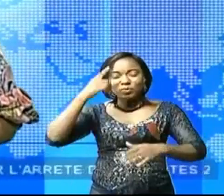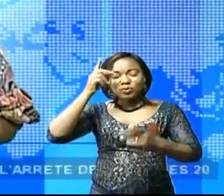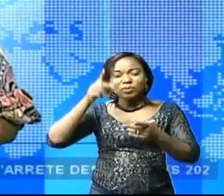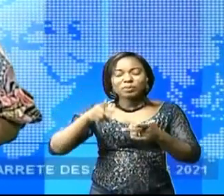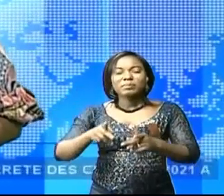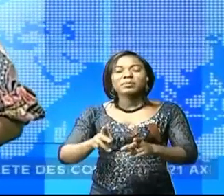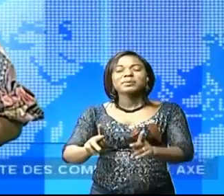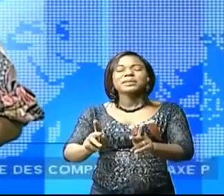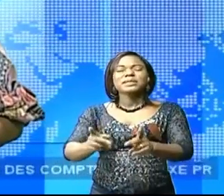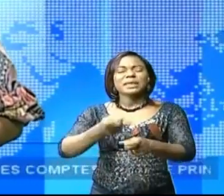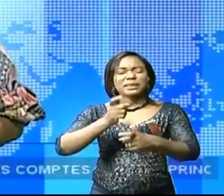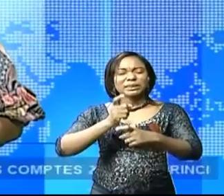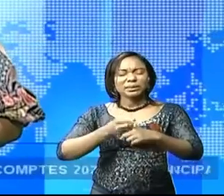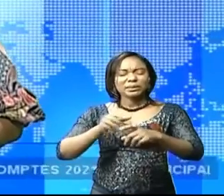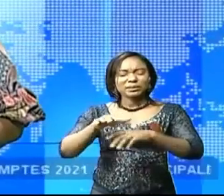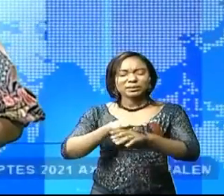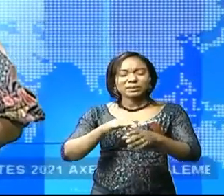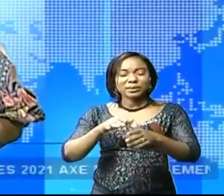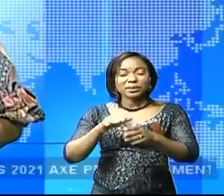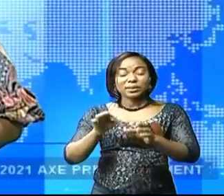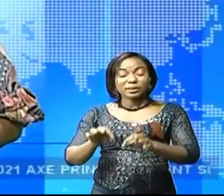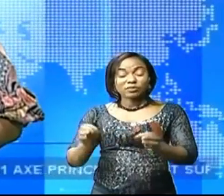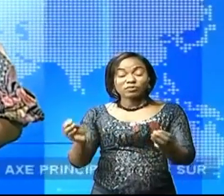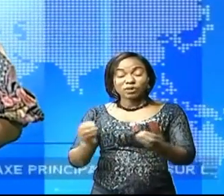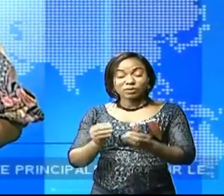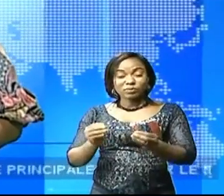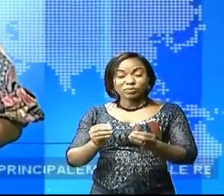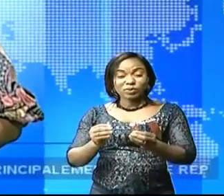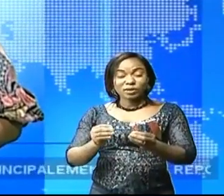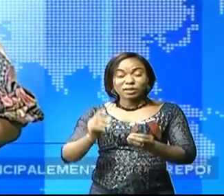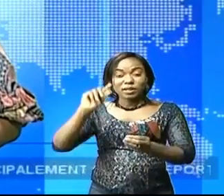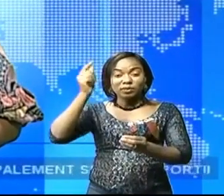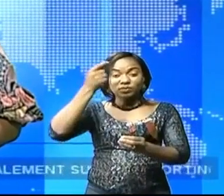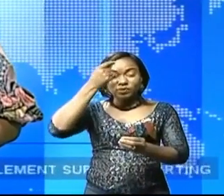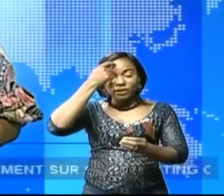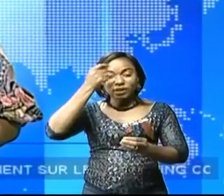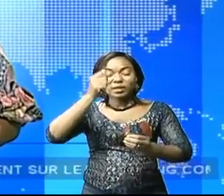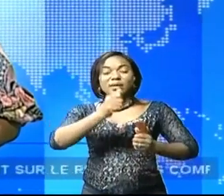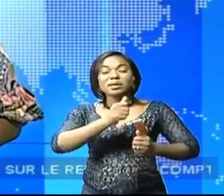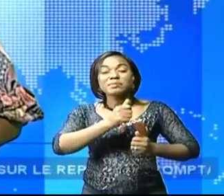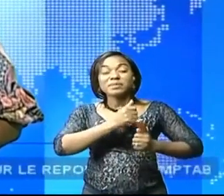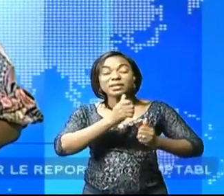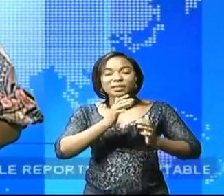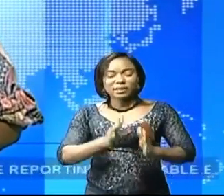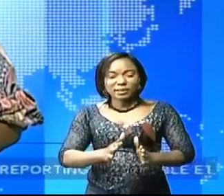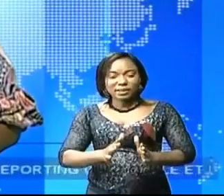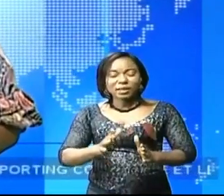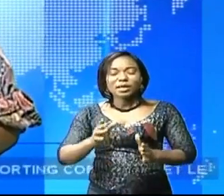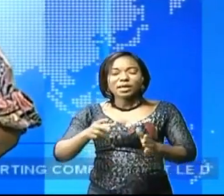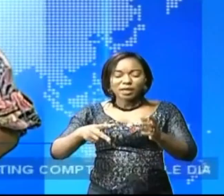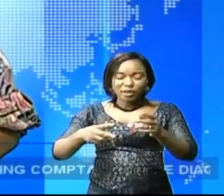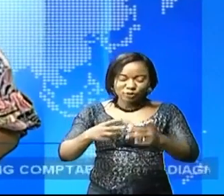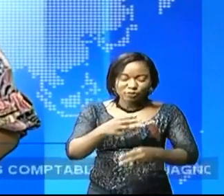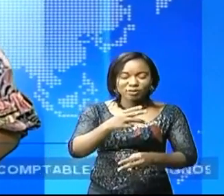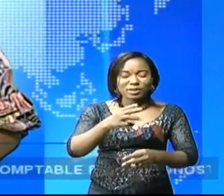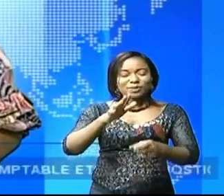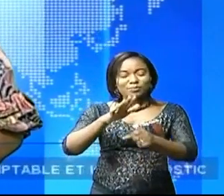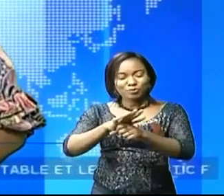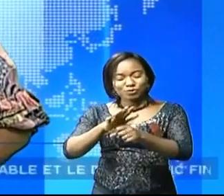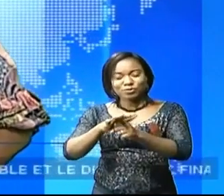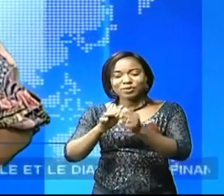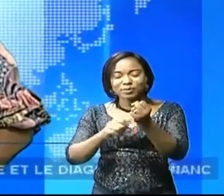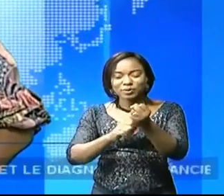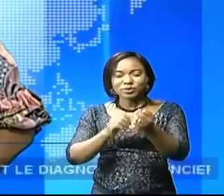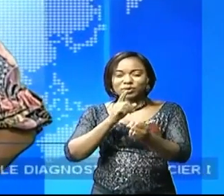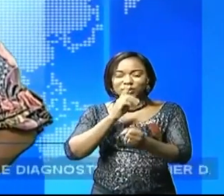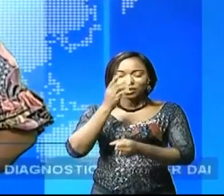efficace sur terrain. Le gouverneur militaire de cette province, Constant Dima, a inauguré ses ouvrages en présence de plusieurs personnalités